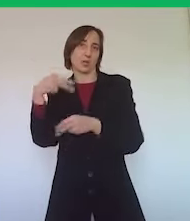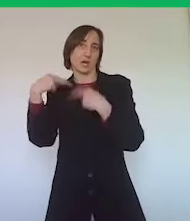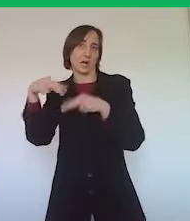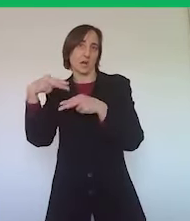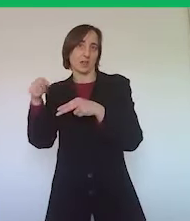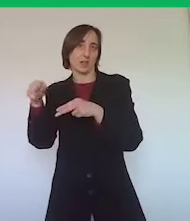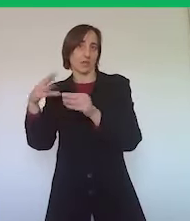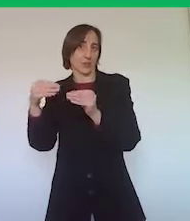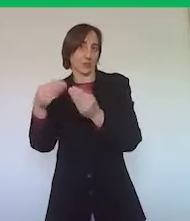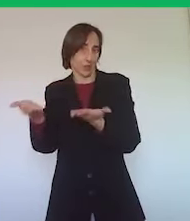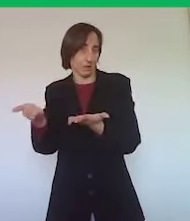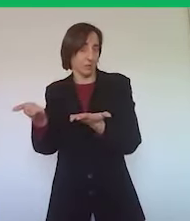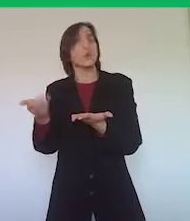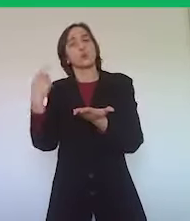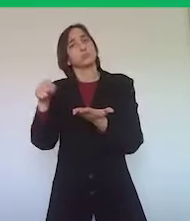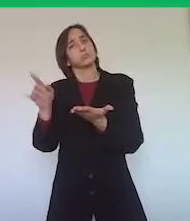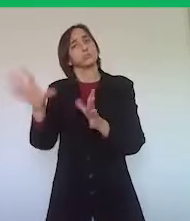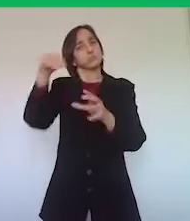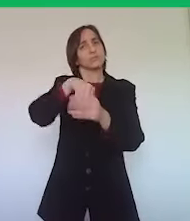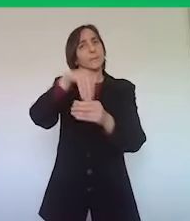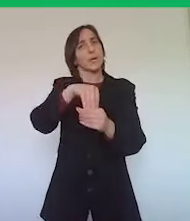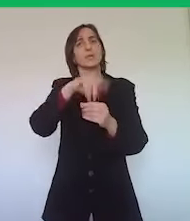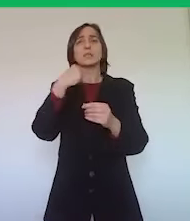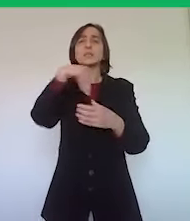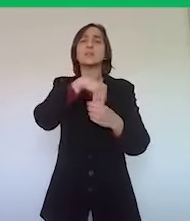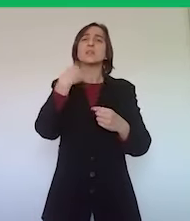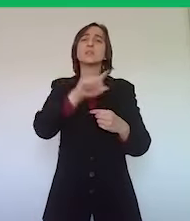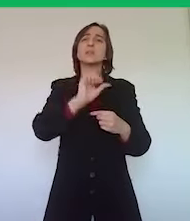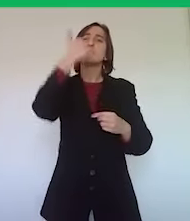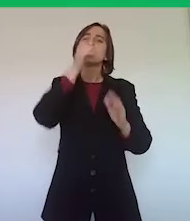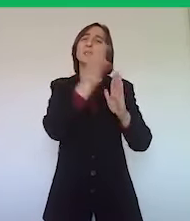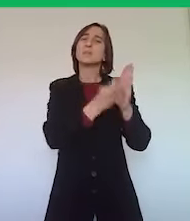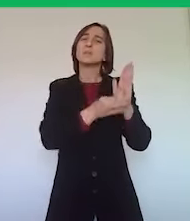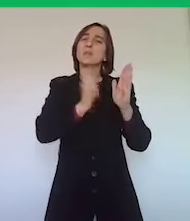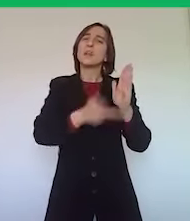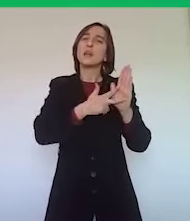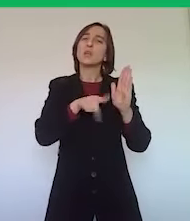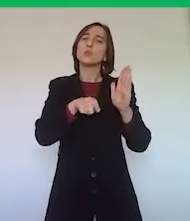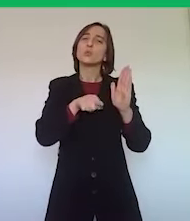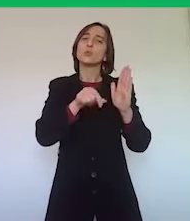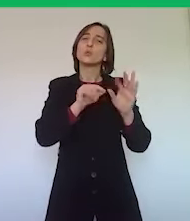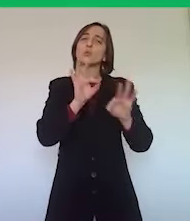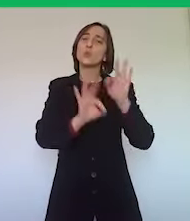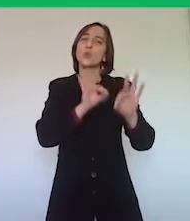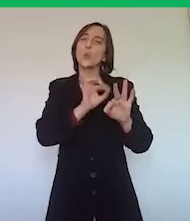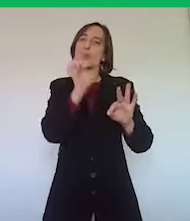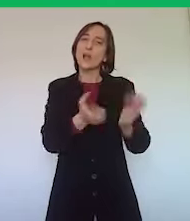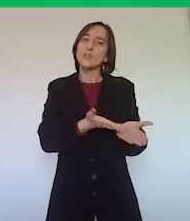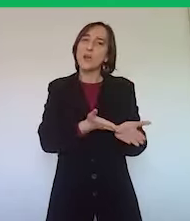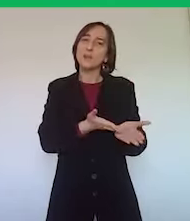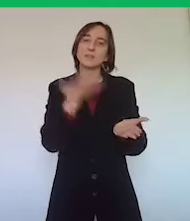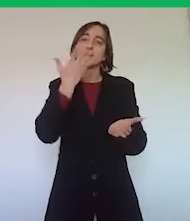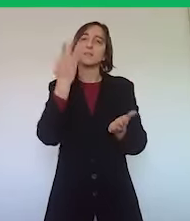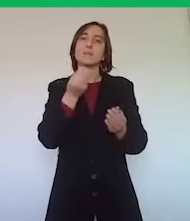sono stati ricompresi già nelle prime misure del Cura Italia, penso ad esempio al